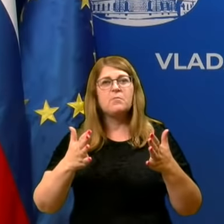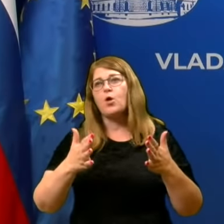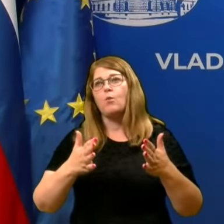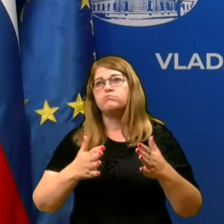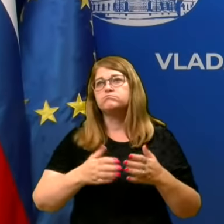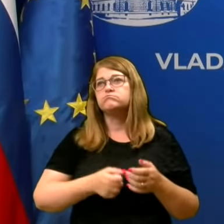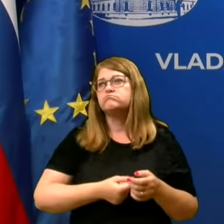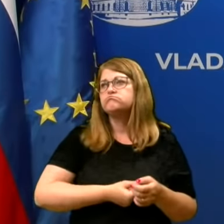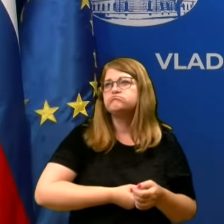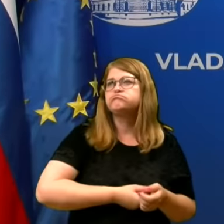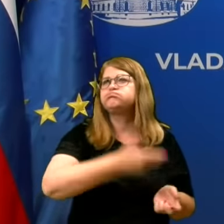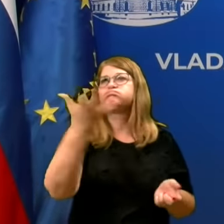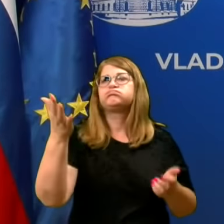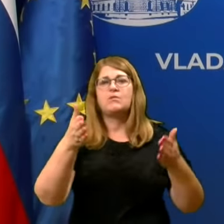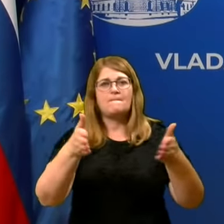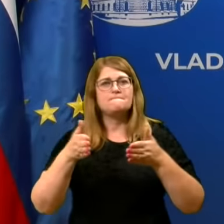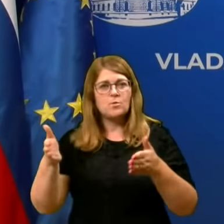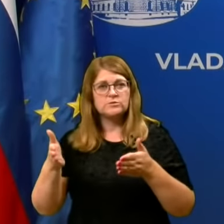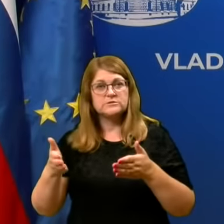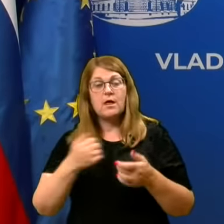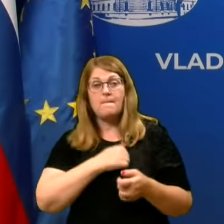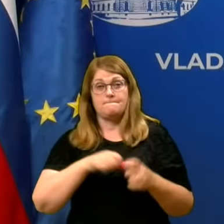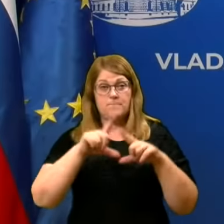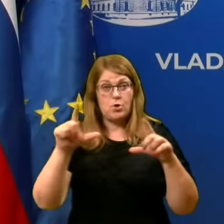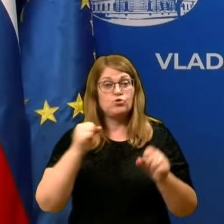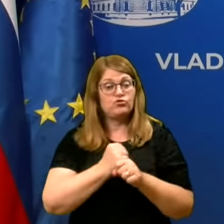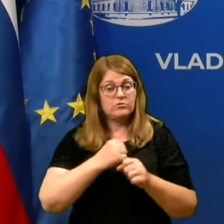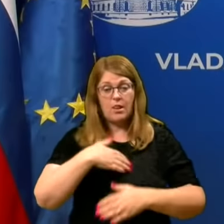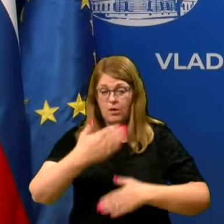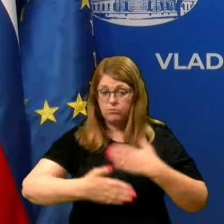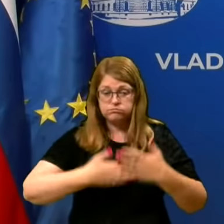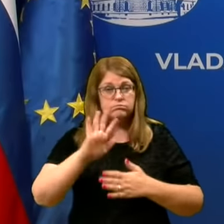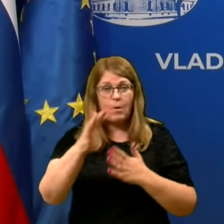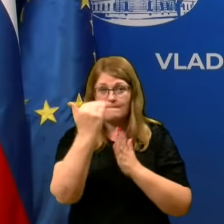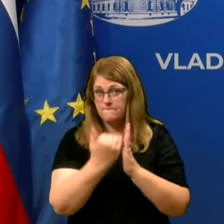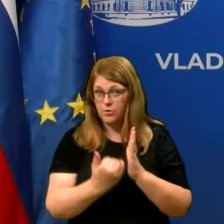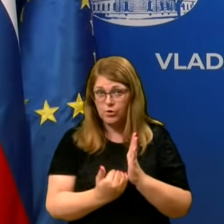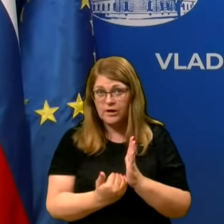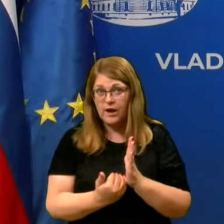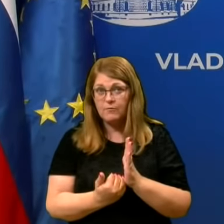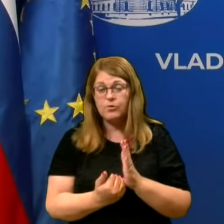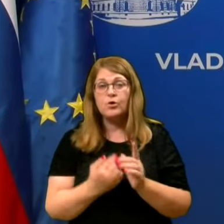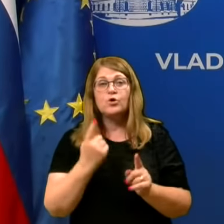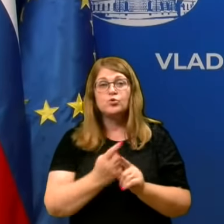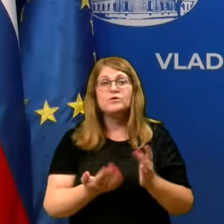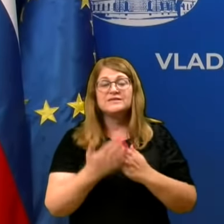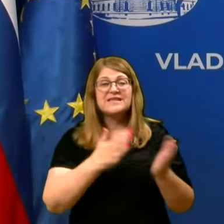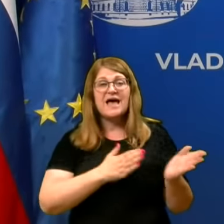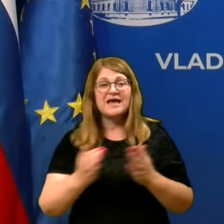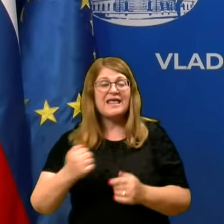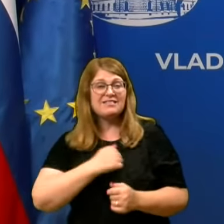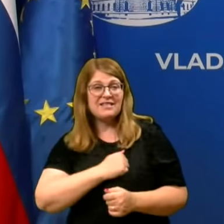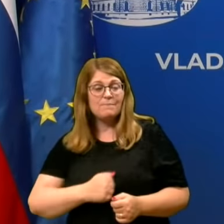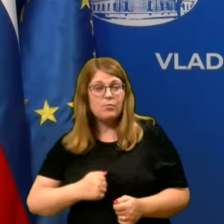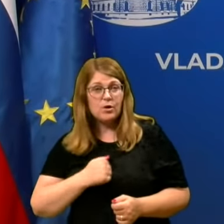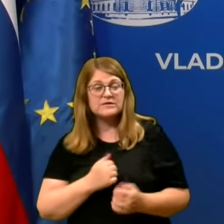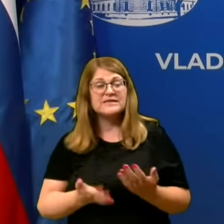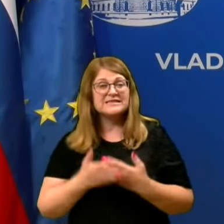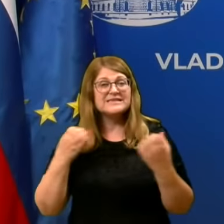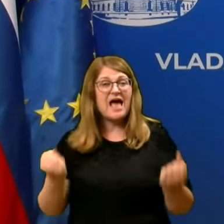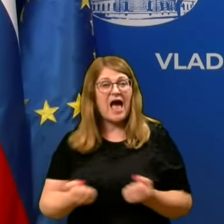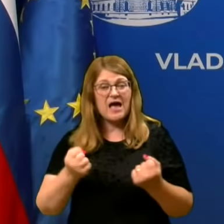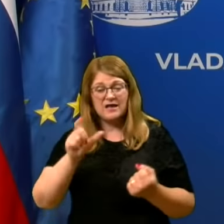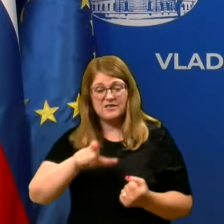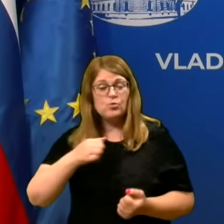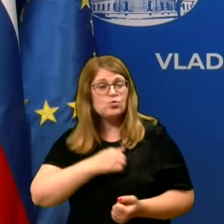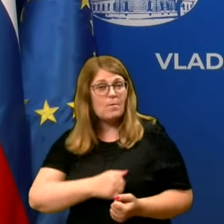kapacitet, tenutno nismo zaprte, delamo s polnim programom tudi za drugo patologijo, za redne bolezni, za elektivne bolnike in tako